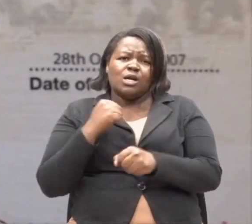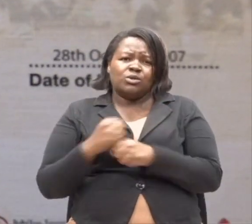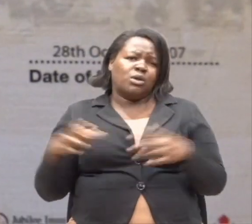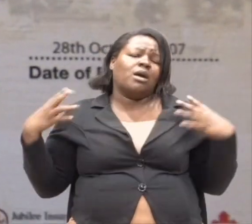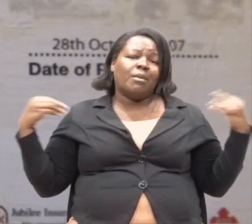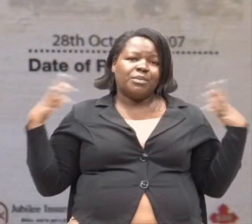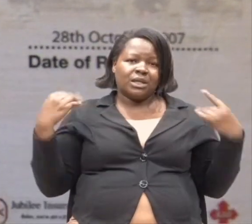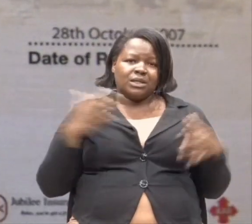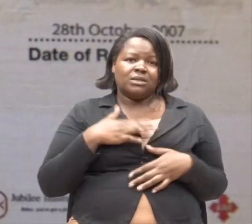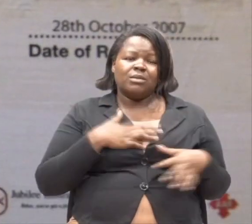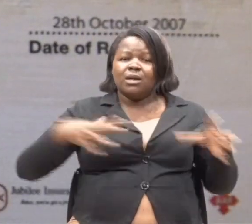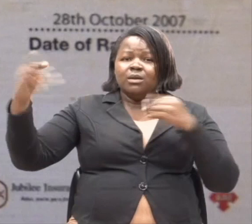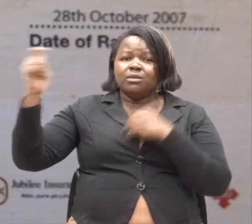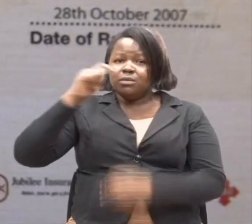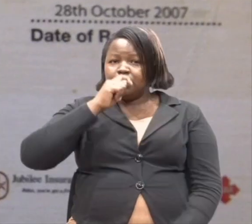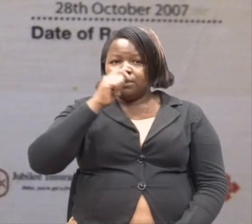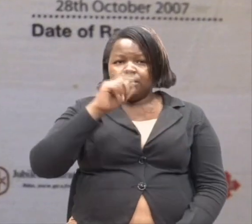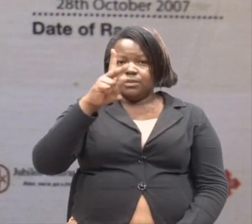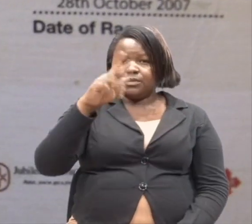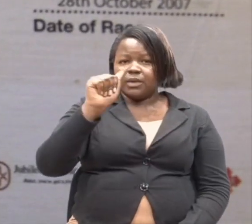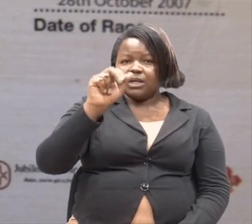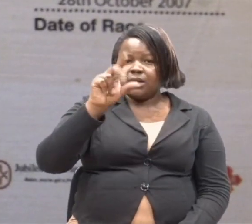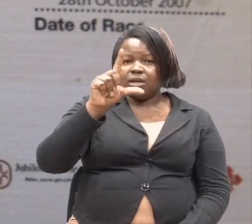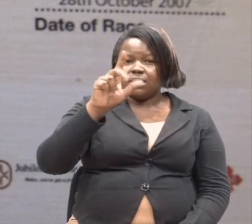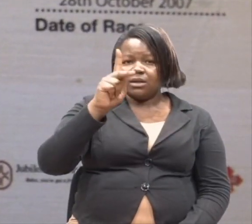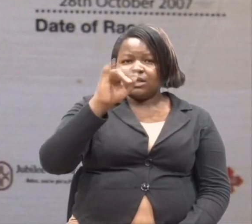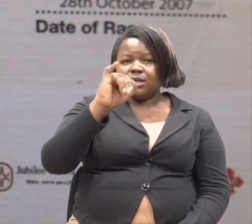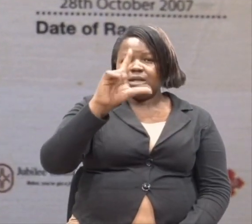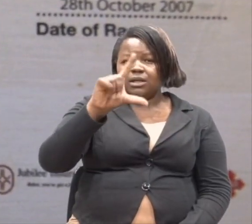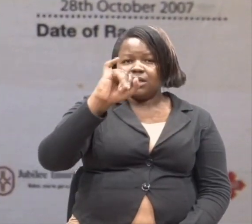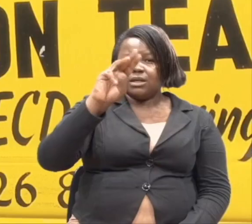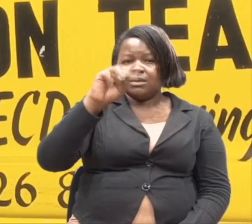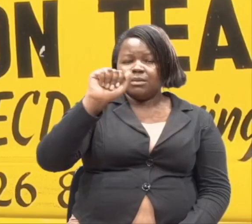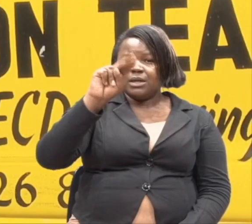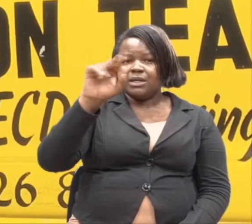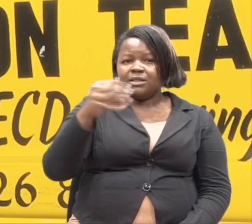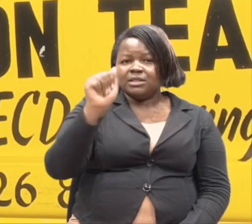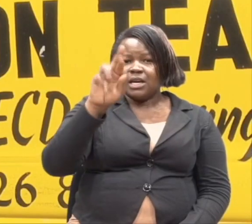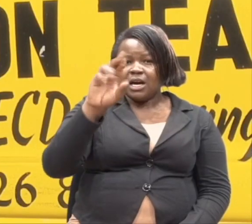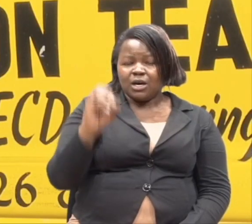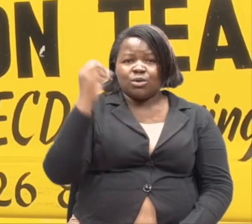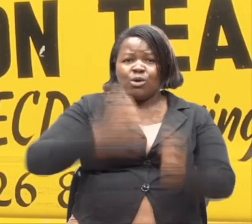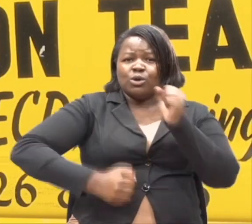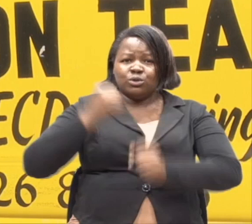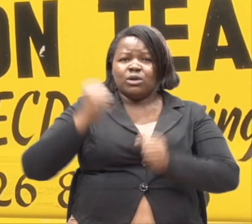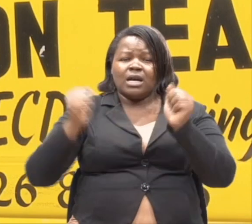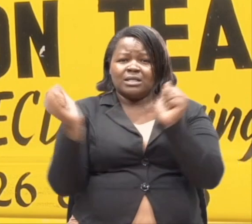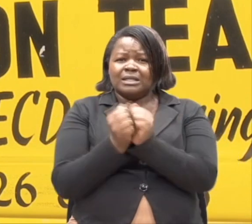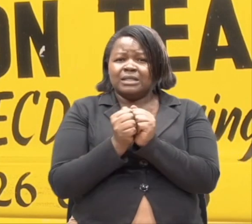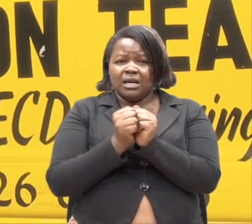yangu. Nikaenda iji ya Tanzania. Kirimanjaro Marathon. Kukimbia kilomita kumi kupanda kilimanjaro kuterebuka